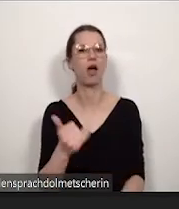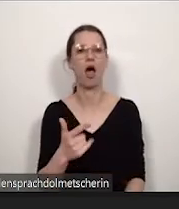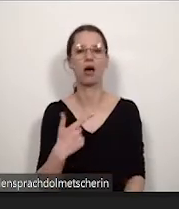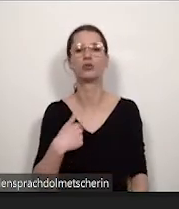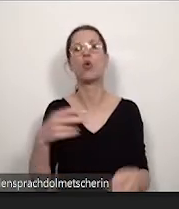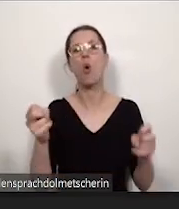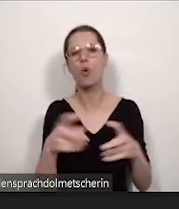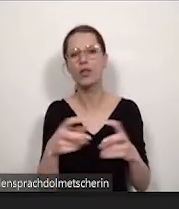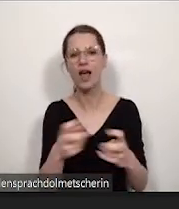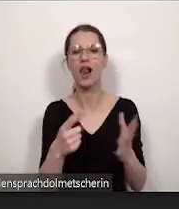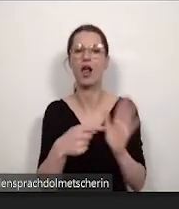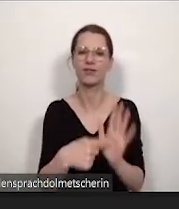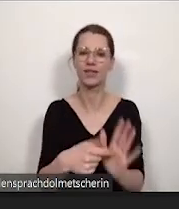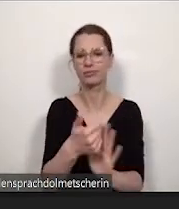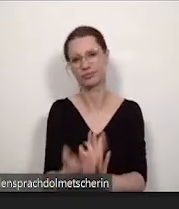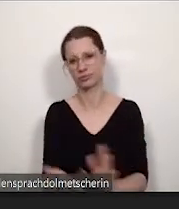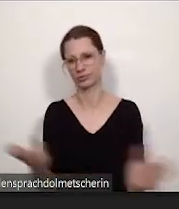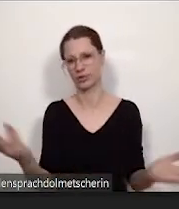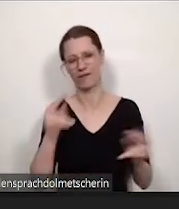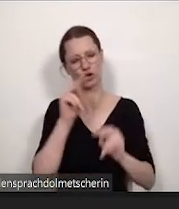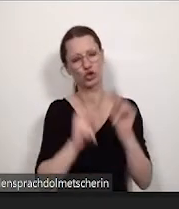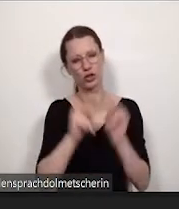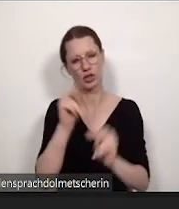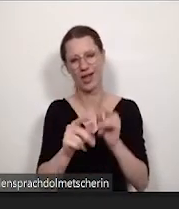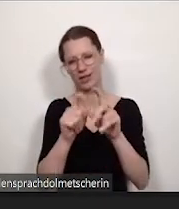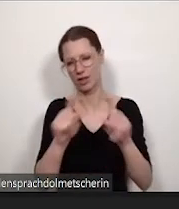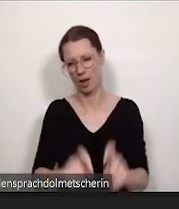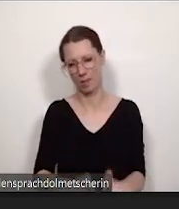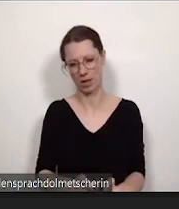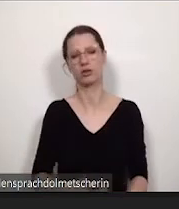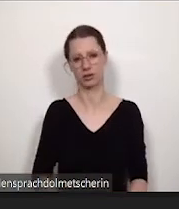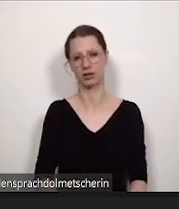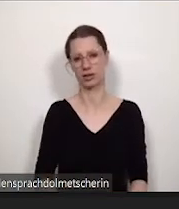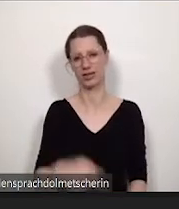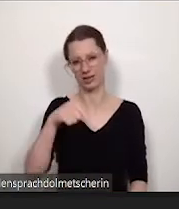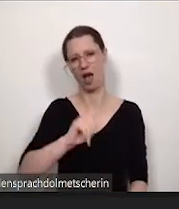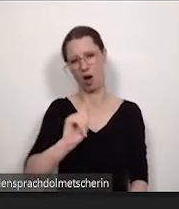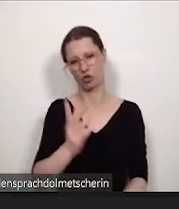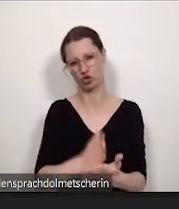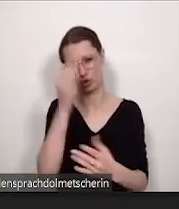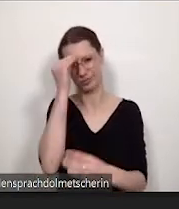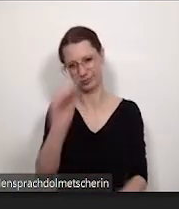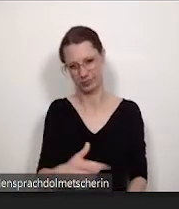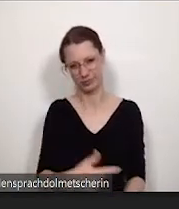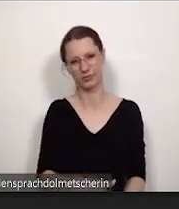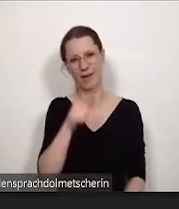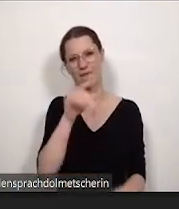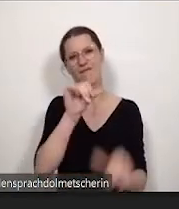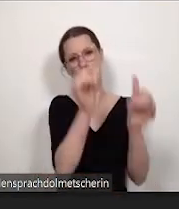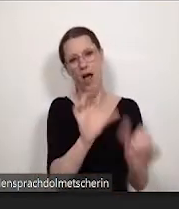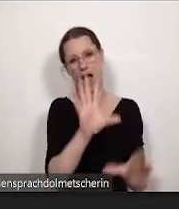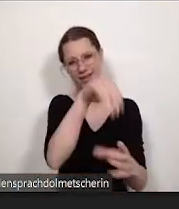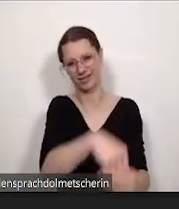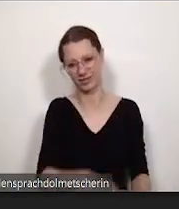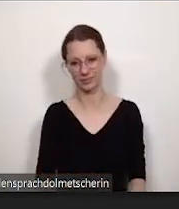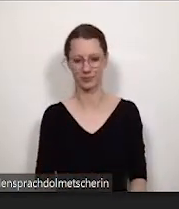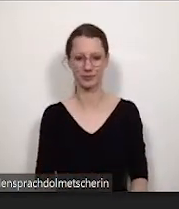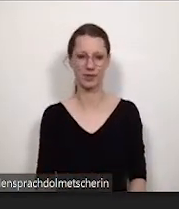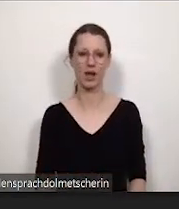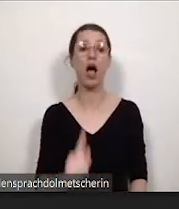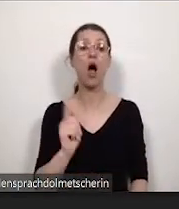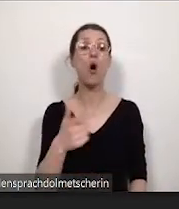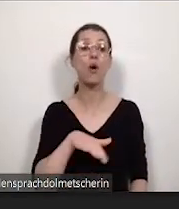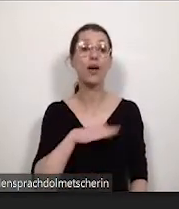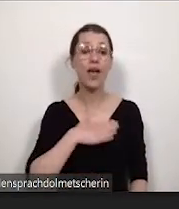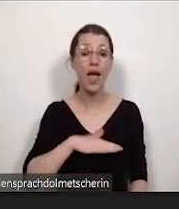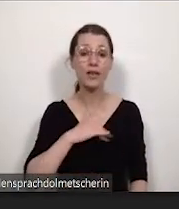Untertitel hinweisen etc. Es gibt ganz viele Themen, die jetzt auch schon hier angesprochen wurden im Format. Und was ich auch noch gerne, worauf